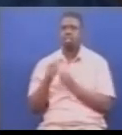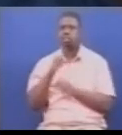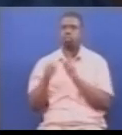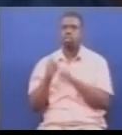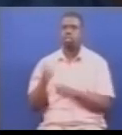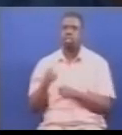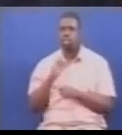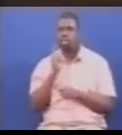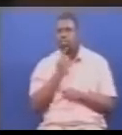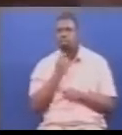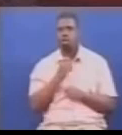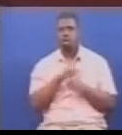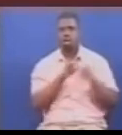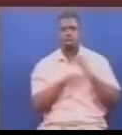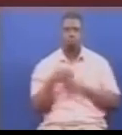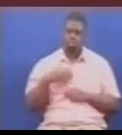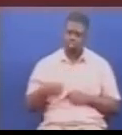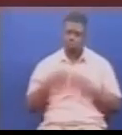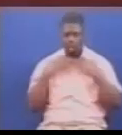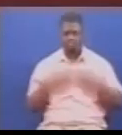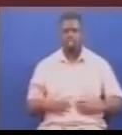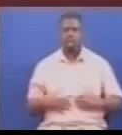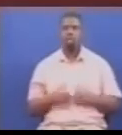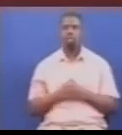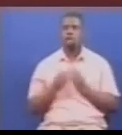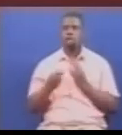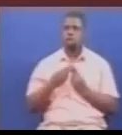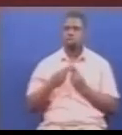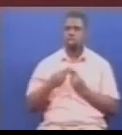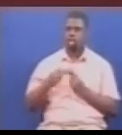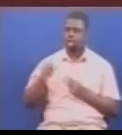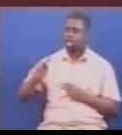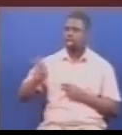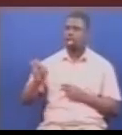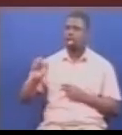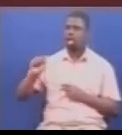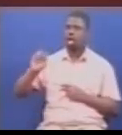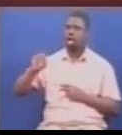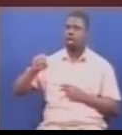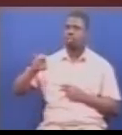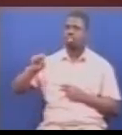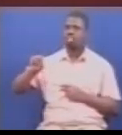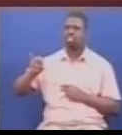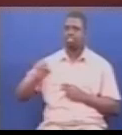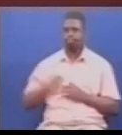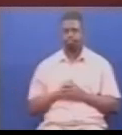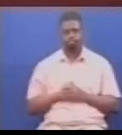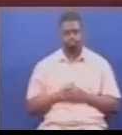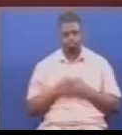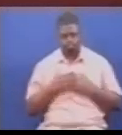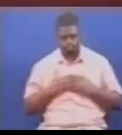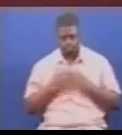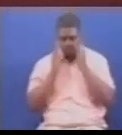linajibiwa na naibu waziri wa afya, Dr. Hamisi Kiguangala. Asante mwishimua speaker. Kwa niyaba